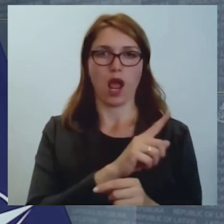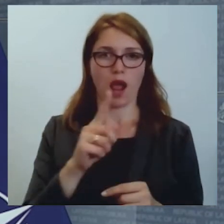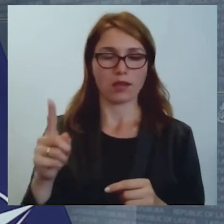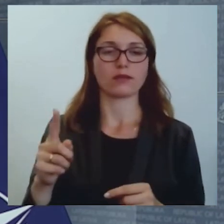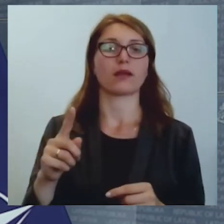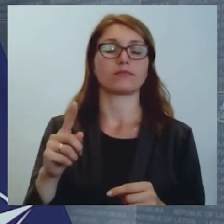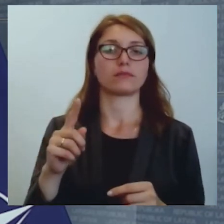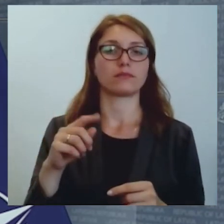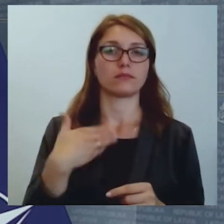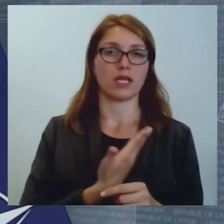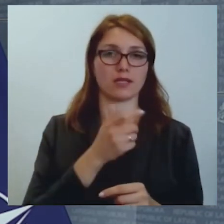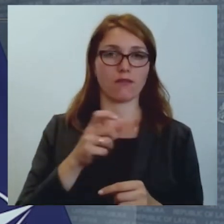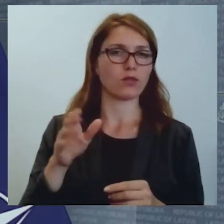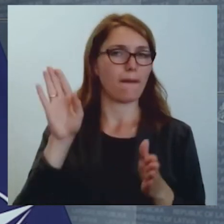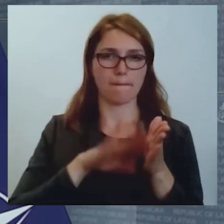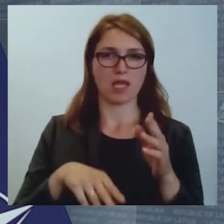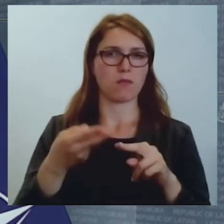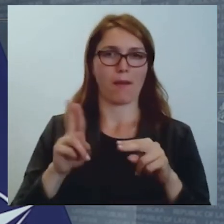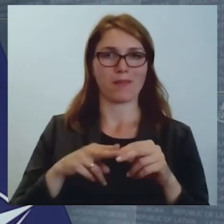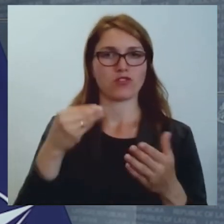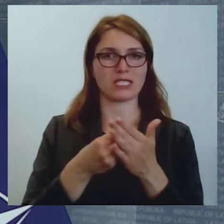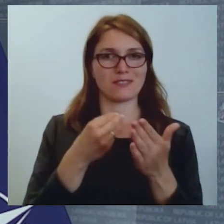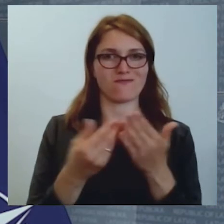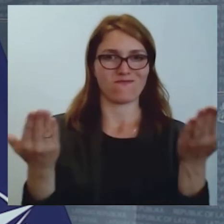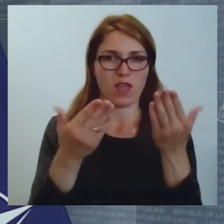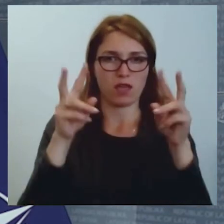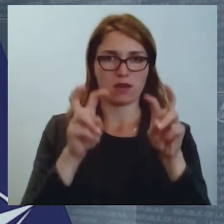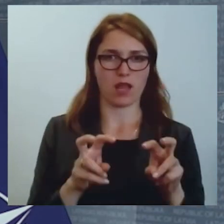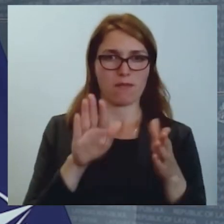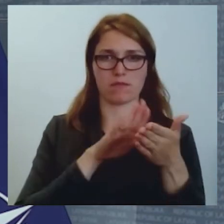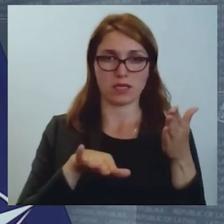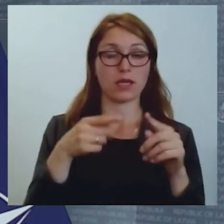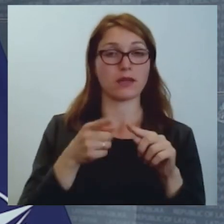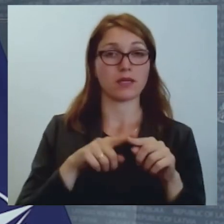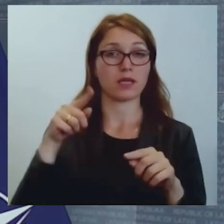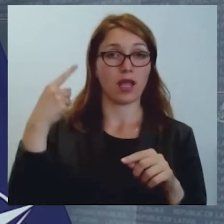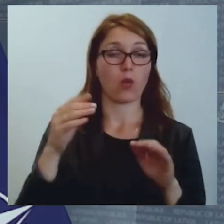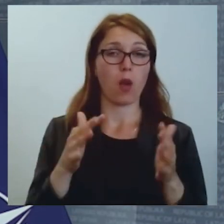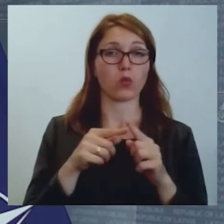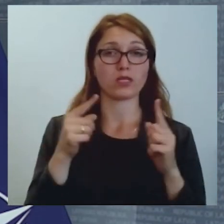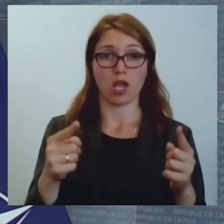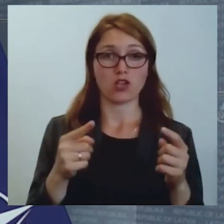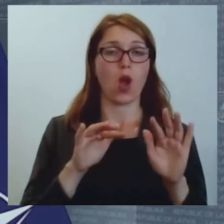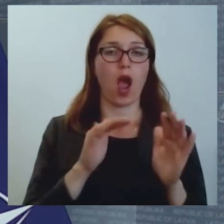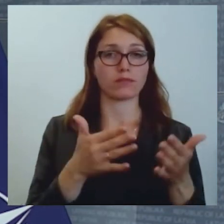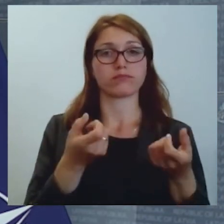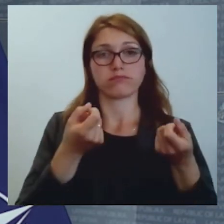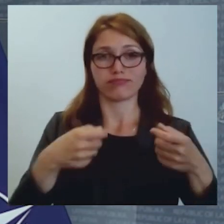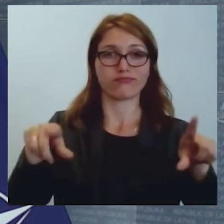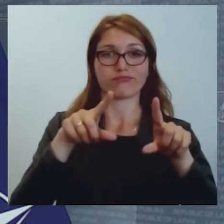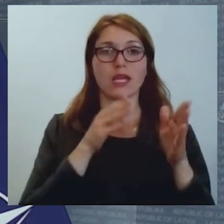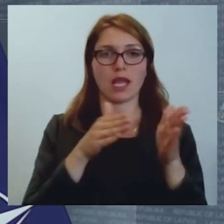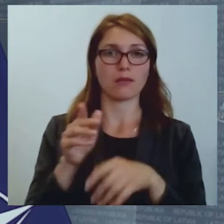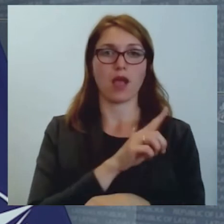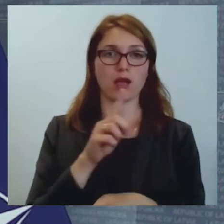papildus izvērtējumu. Jo praktiski šis sadārdzinājums ietekmēs katru Latvijas mājasainiecību, katru